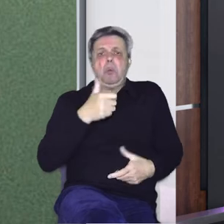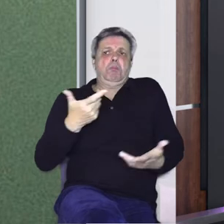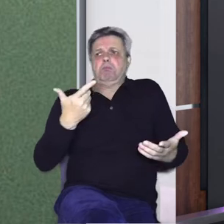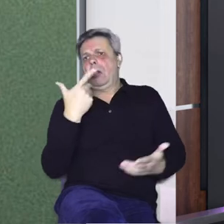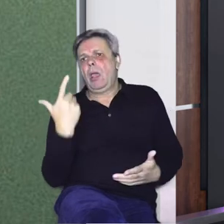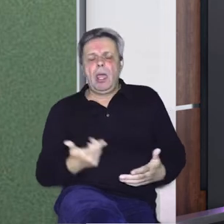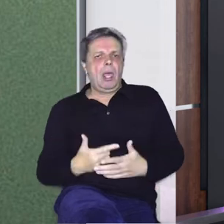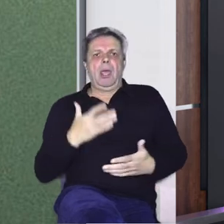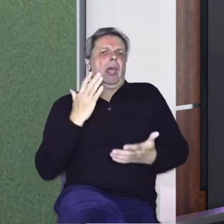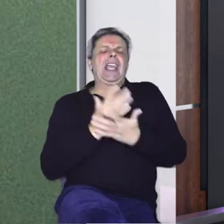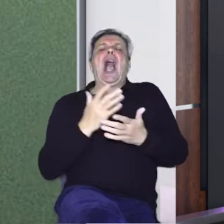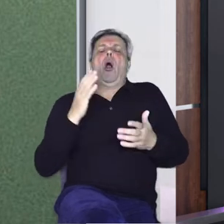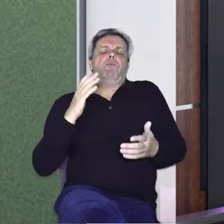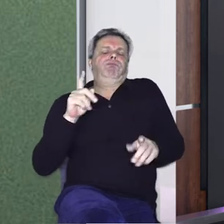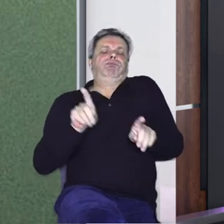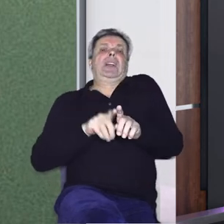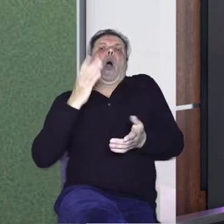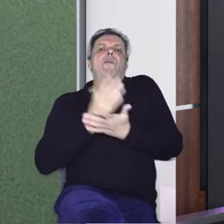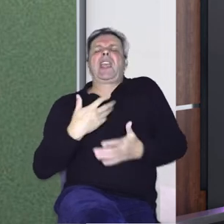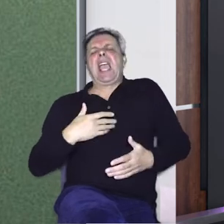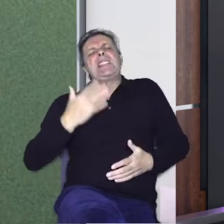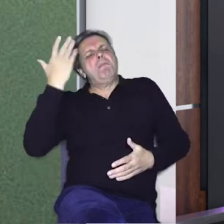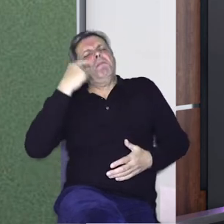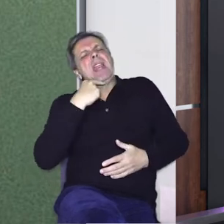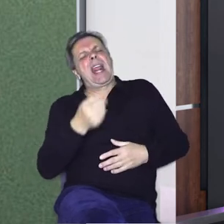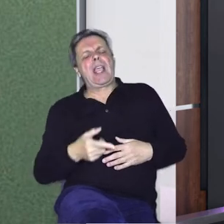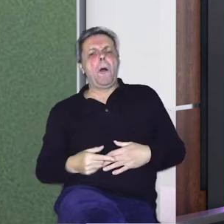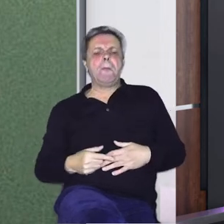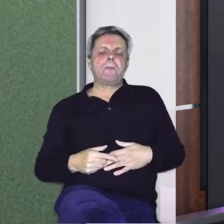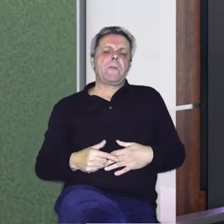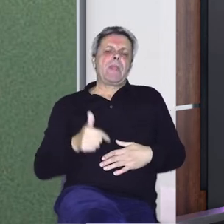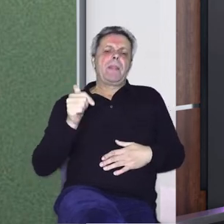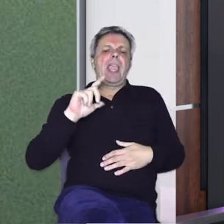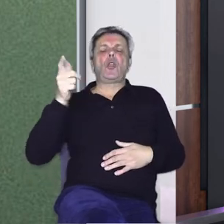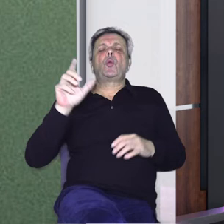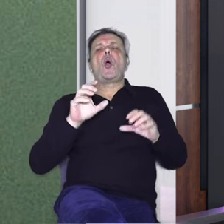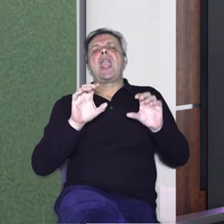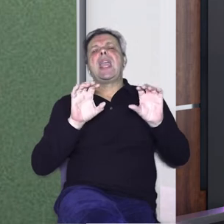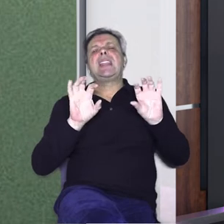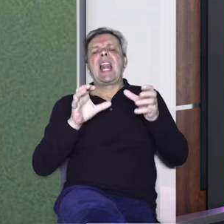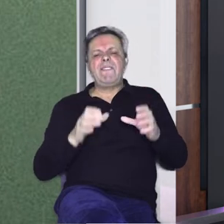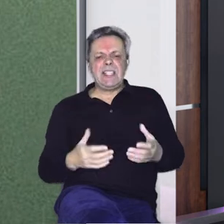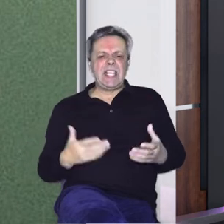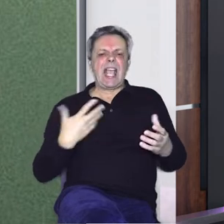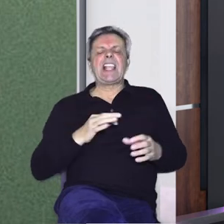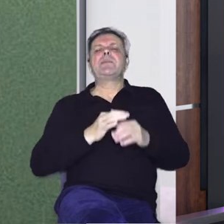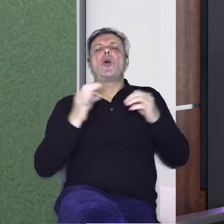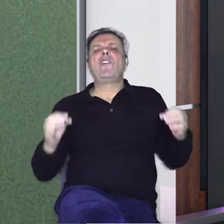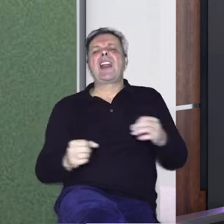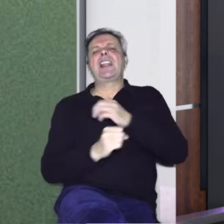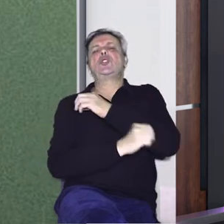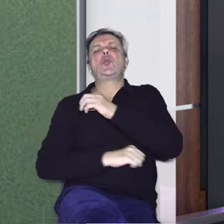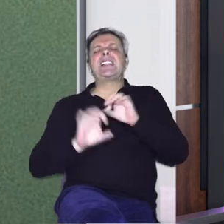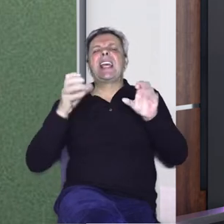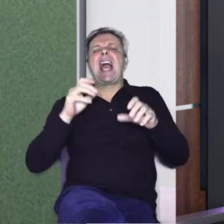nekom vremenu, kao i uvijek. Ja sam jednom davno izjavio to na jednoj drugoj televiziji, sam gostovao kad smo otvarili studijenski